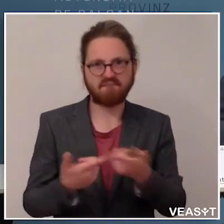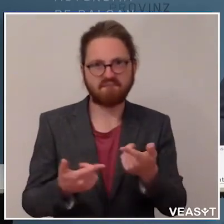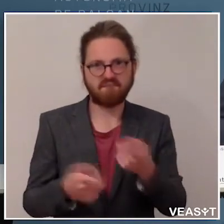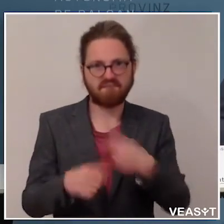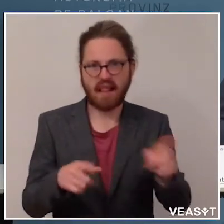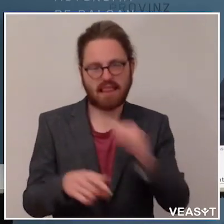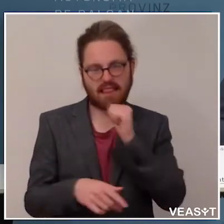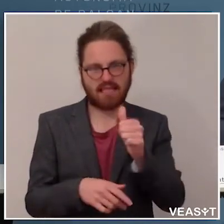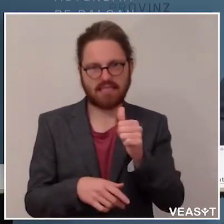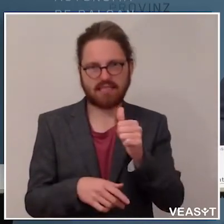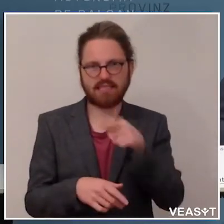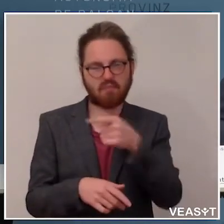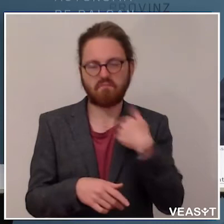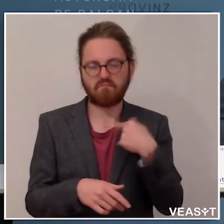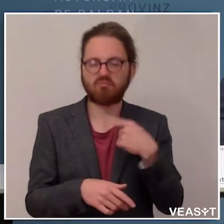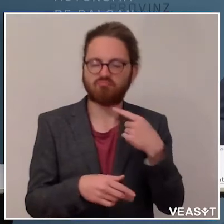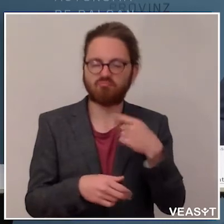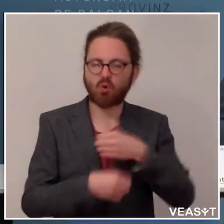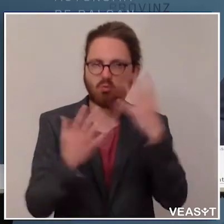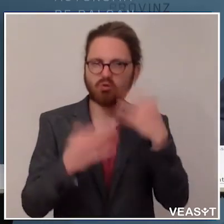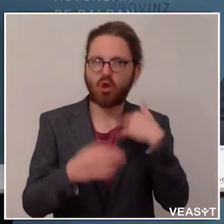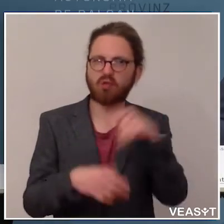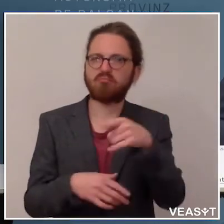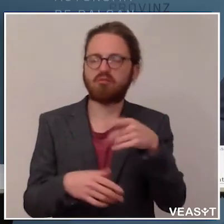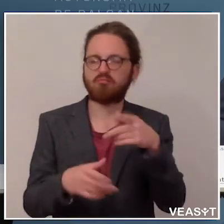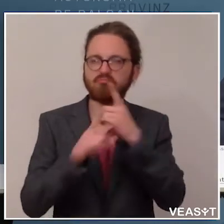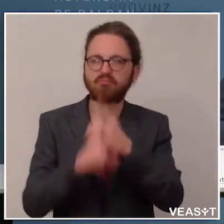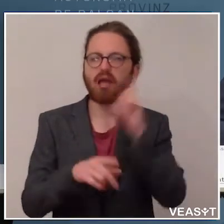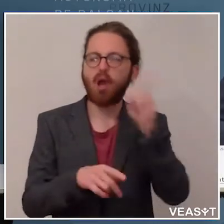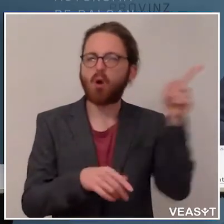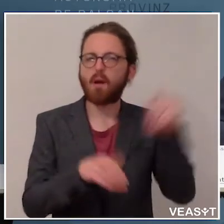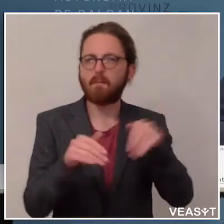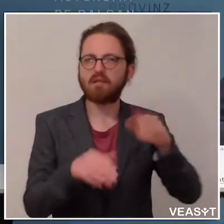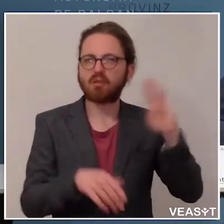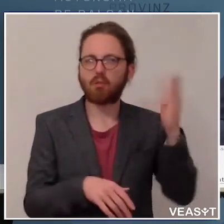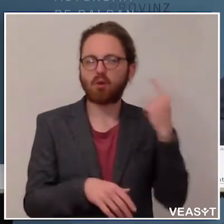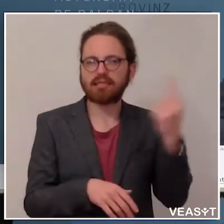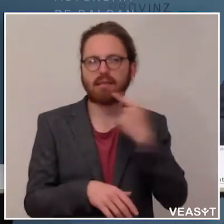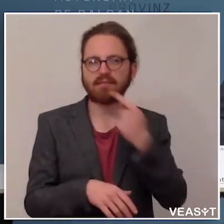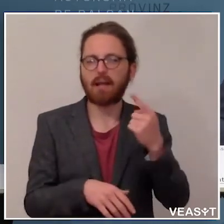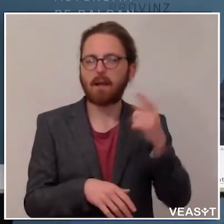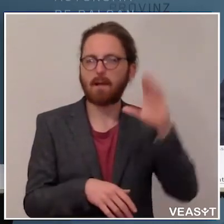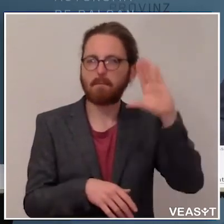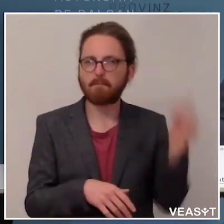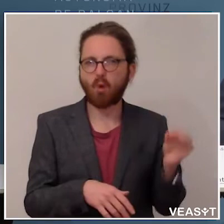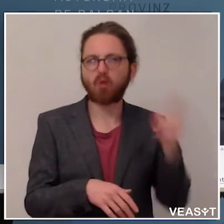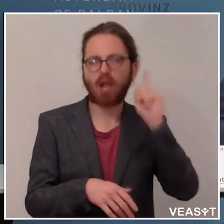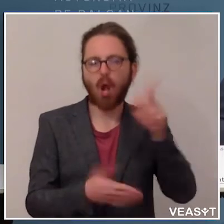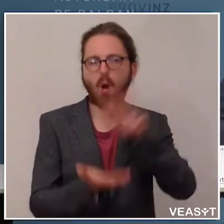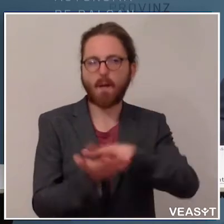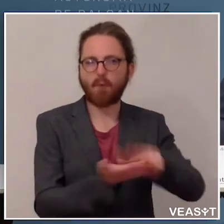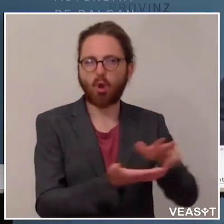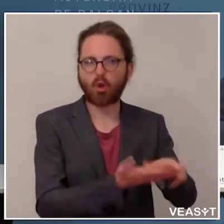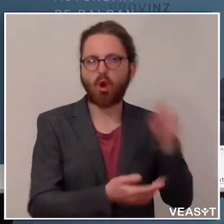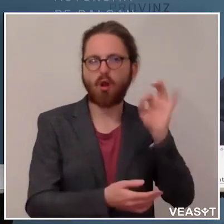hier auch keine Rechtsgrundlage und außerdem ist es so, dass Minister Boccia selbst angekündigt hat, dass am Montag bereits die Protokolle auch für die